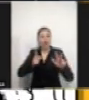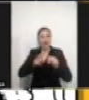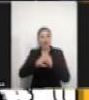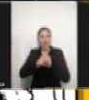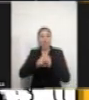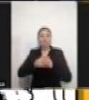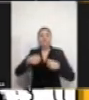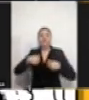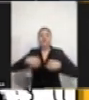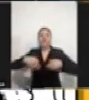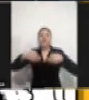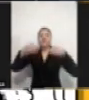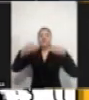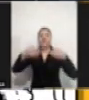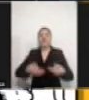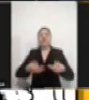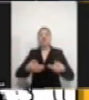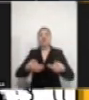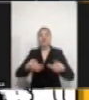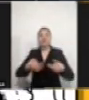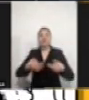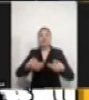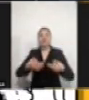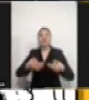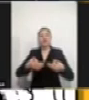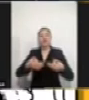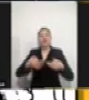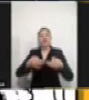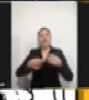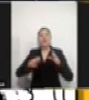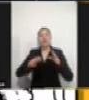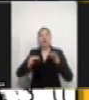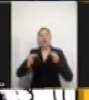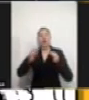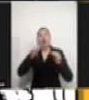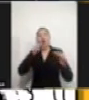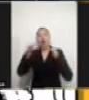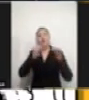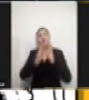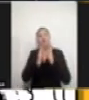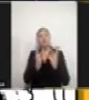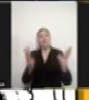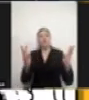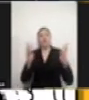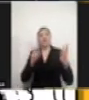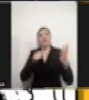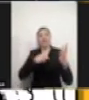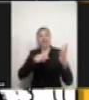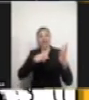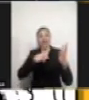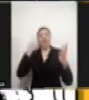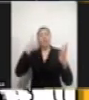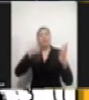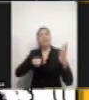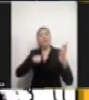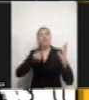una sua composizione che dovremmo decidere, che abbia un programma di lavoro che risponda